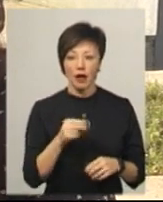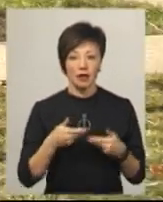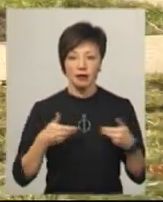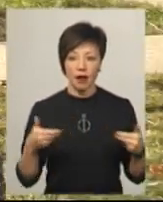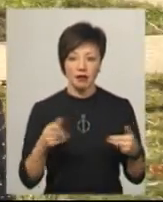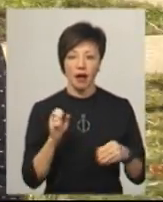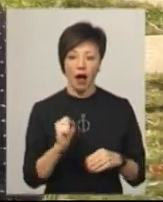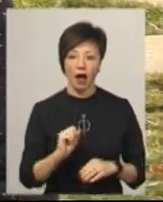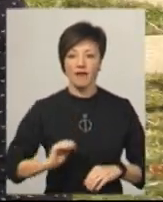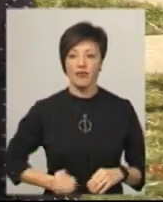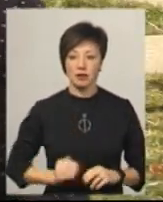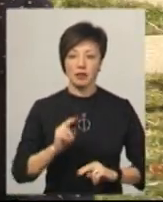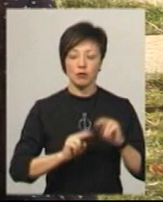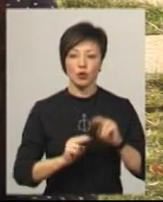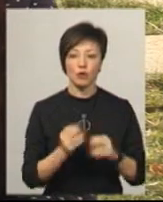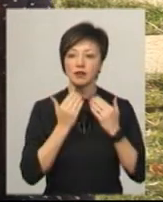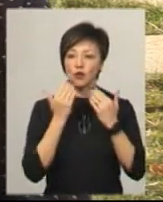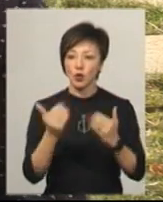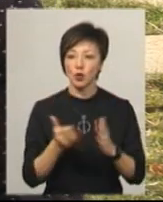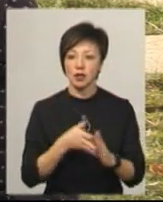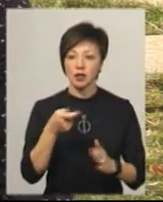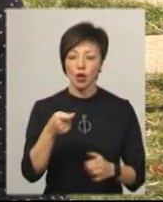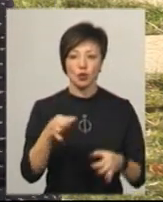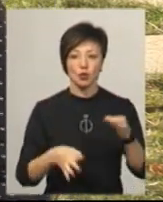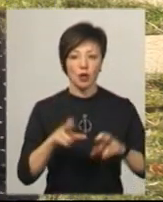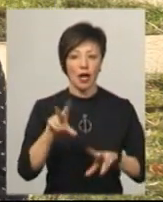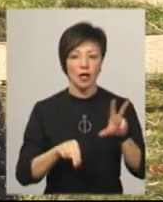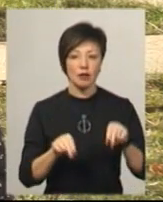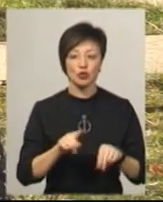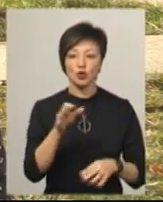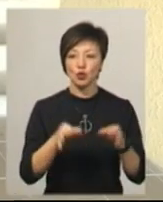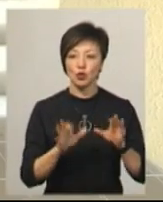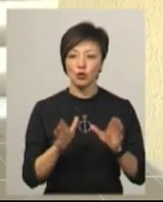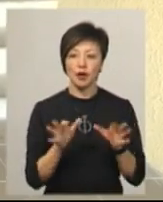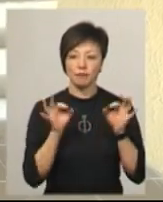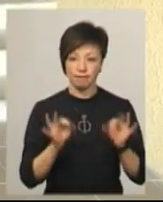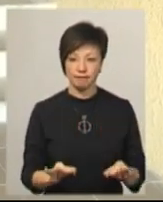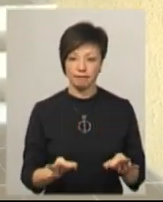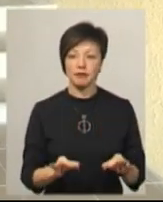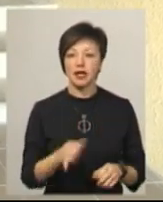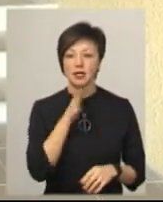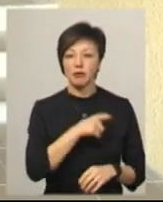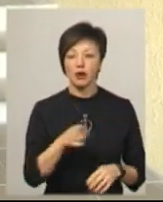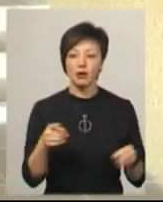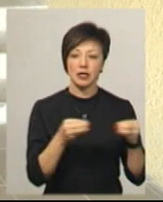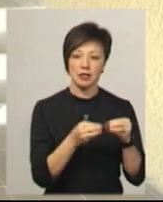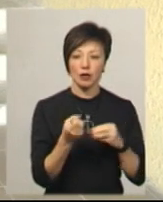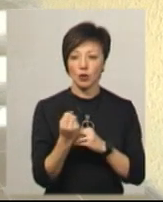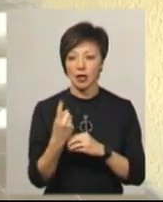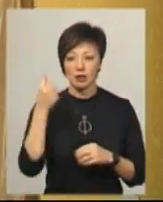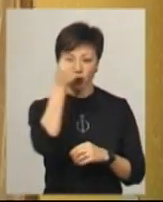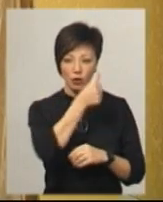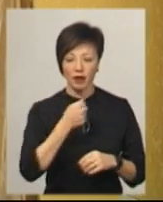забудовника. Звернулися до суду, дуже надіємося на це, що суд буде коректний. За період 2010-2011